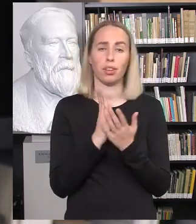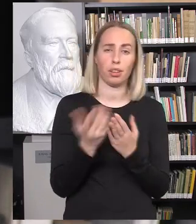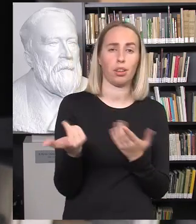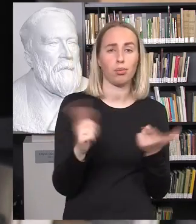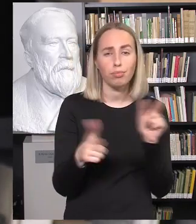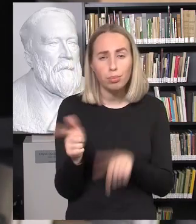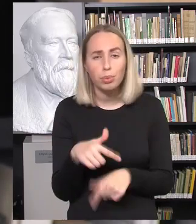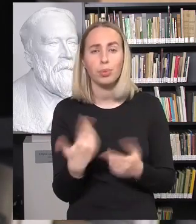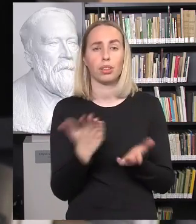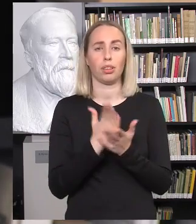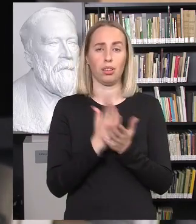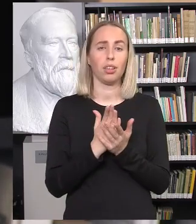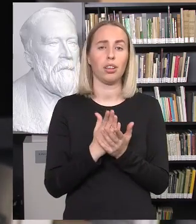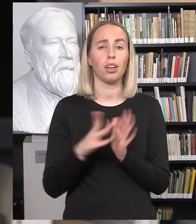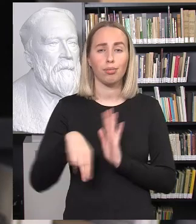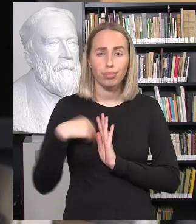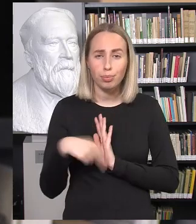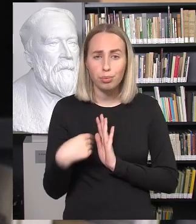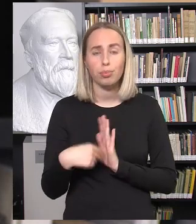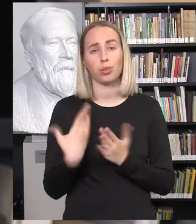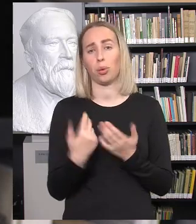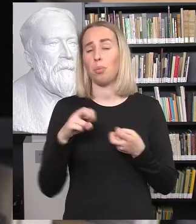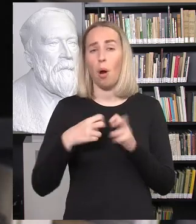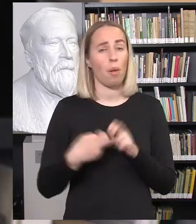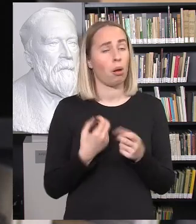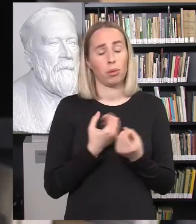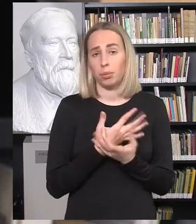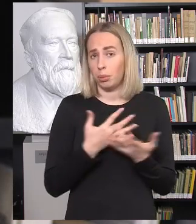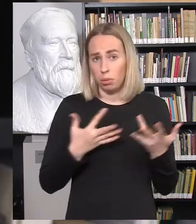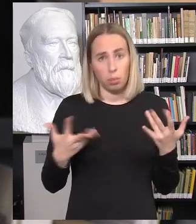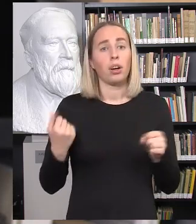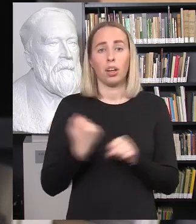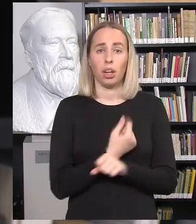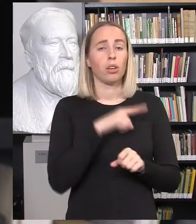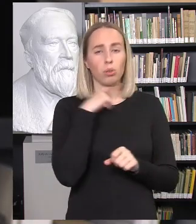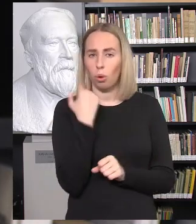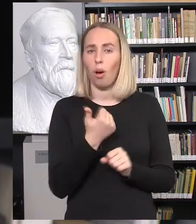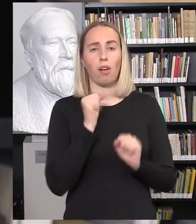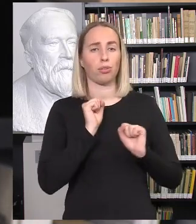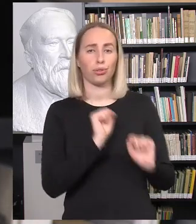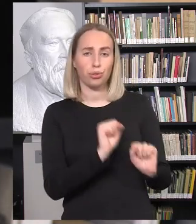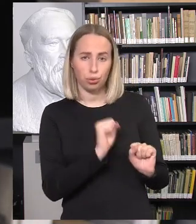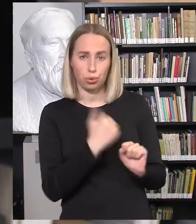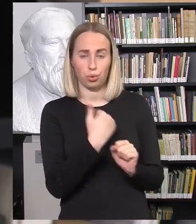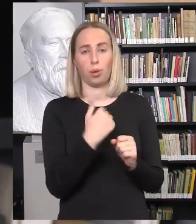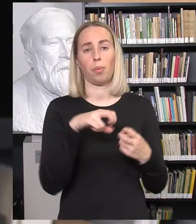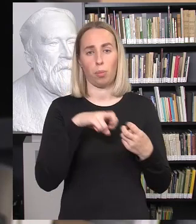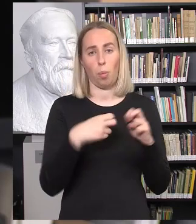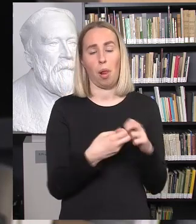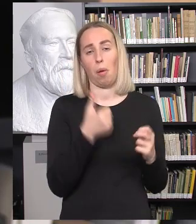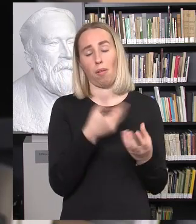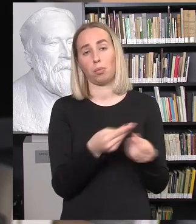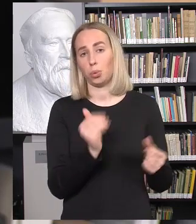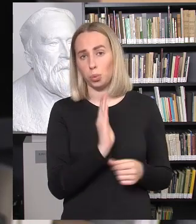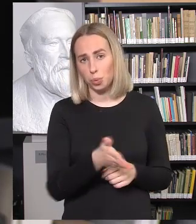problemą, mes turime savižudybių problemą, mes turime labai daug problemų, daug mums reikalinga prevencijų programų, kad šitas problemas įveikti. Tai